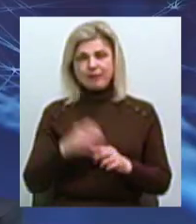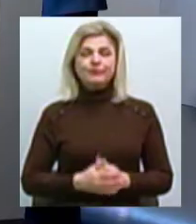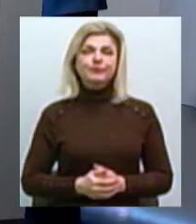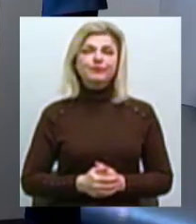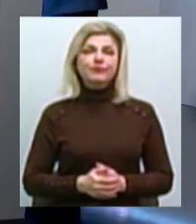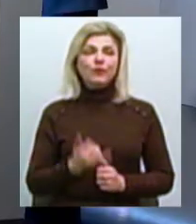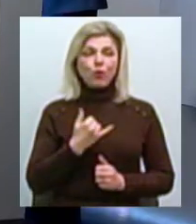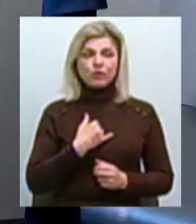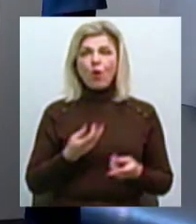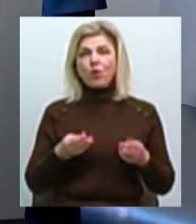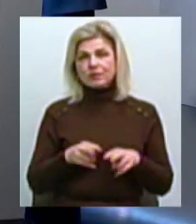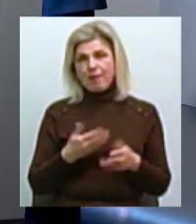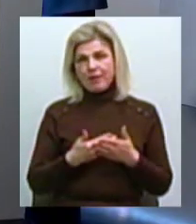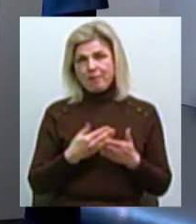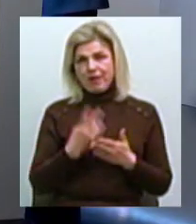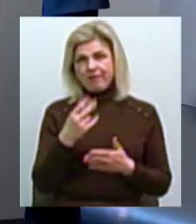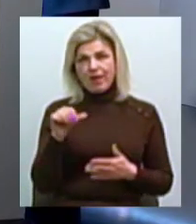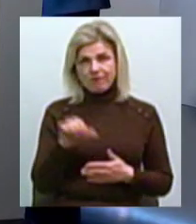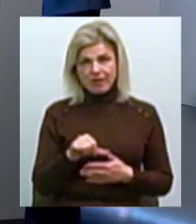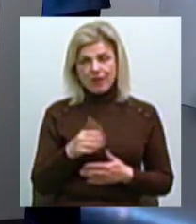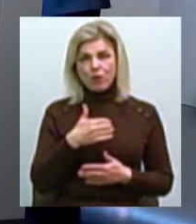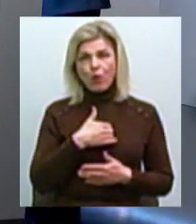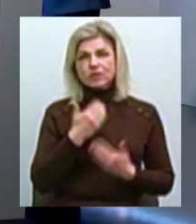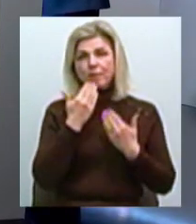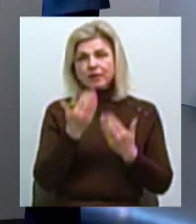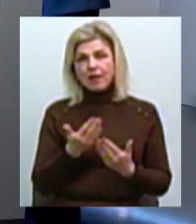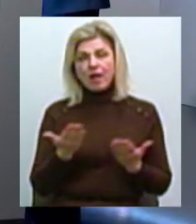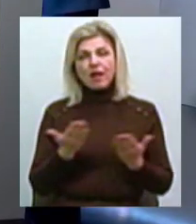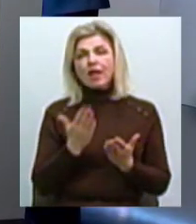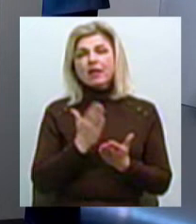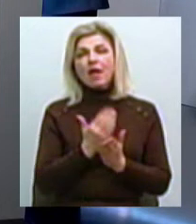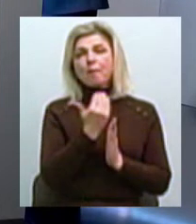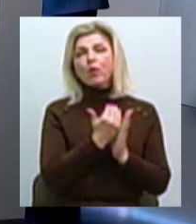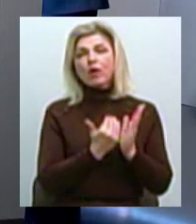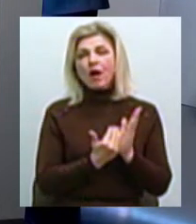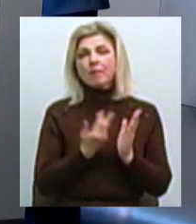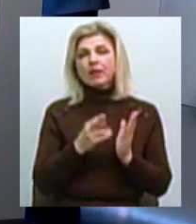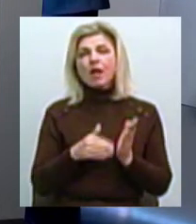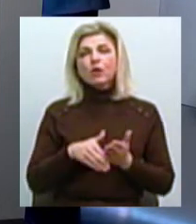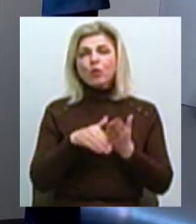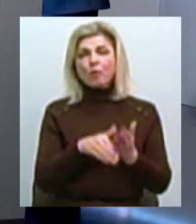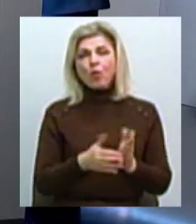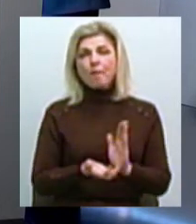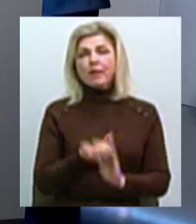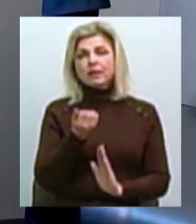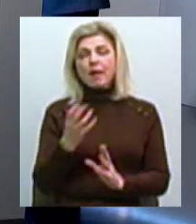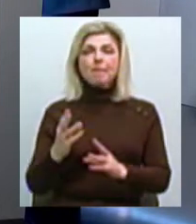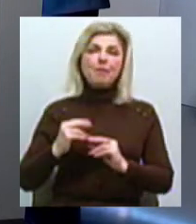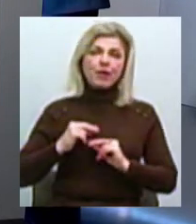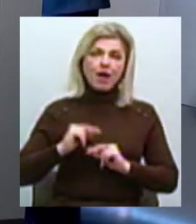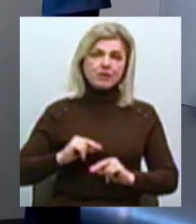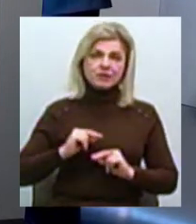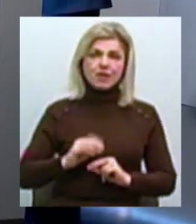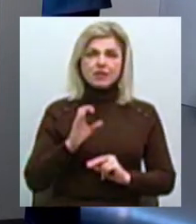У залишається близько 2 хвилин. Хочу спитати, які існують програми для допомоги або підтримки або співпраці з об